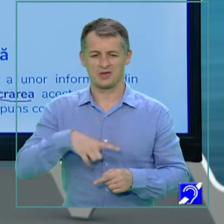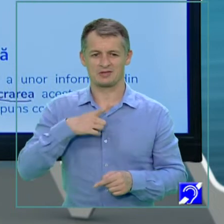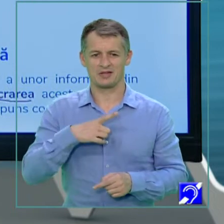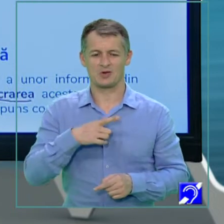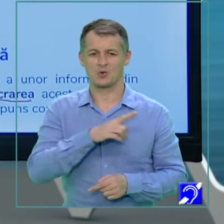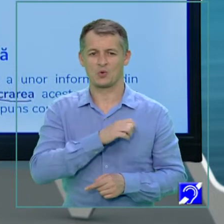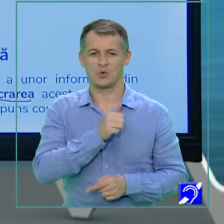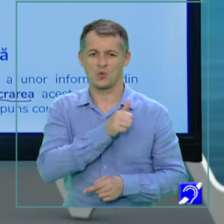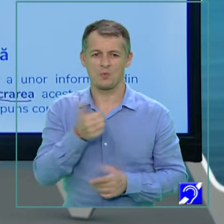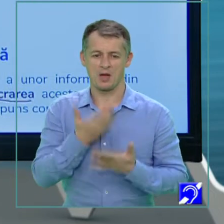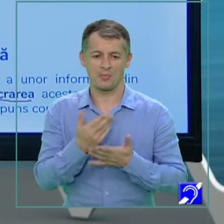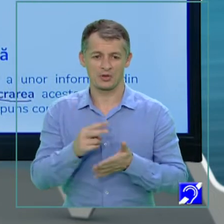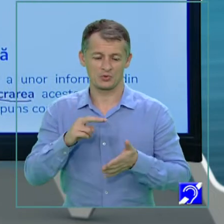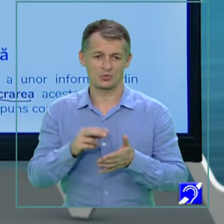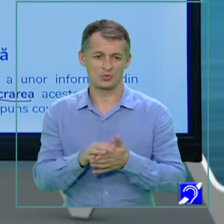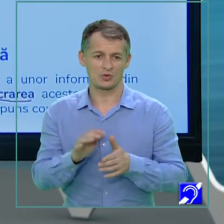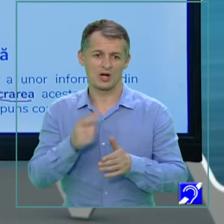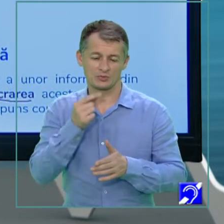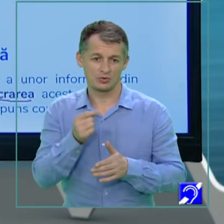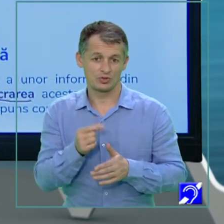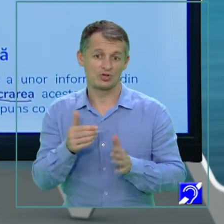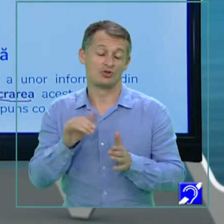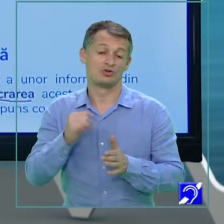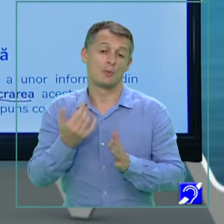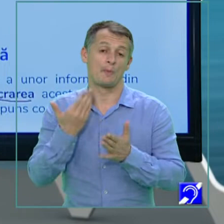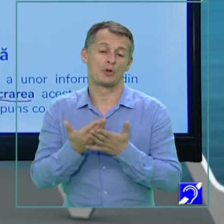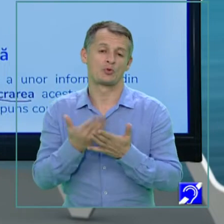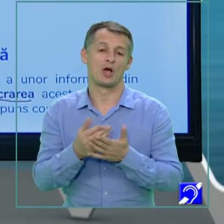complex, ci și a respecta numărul de cuvinte.